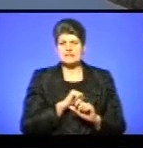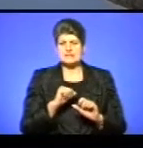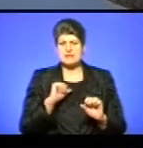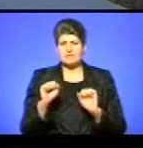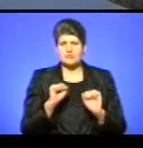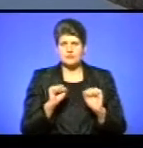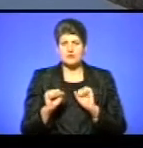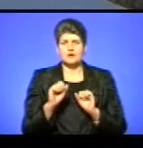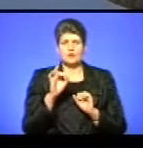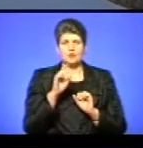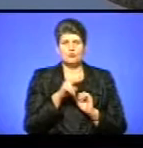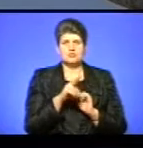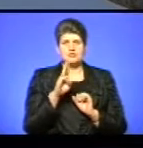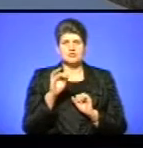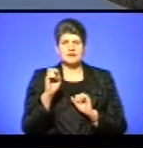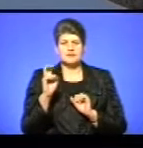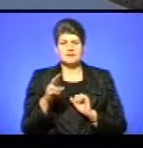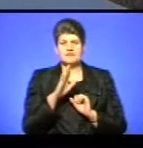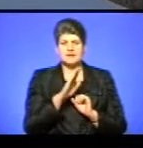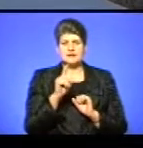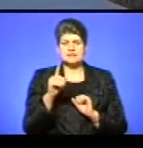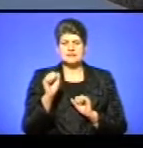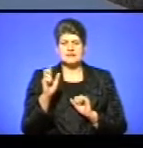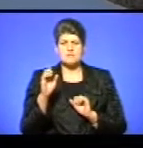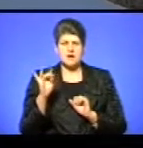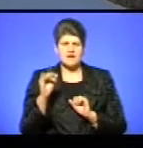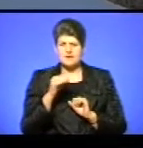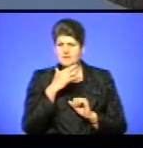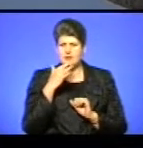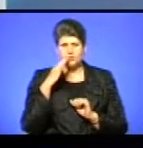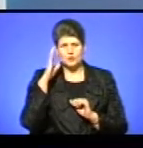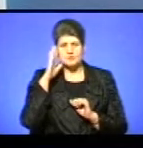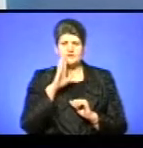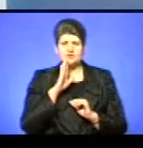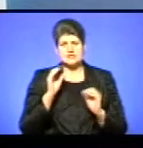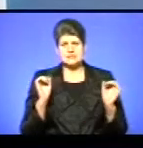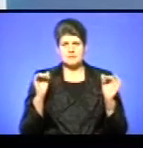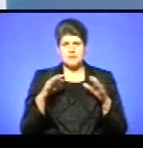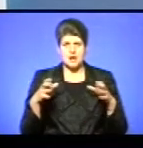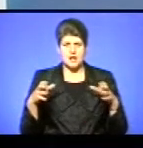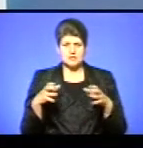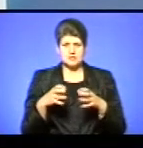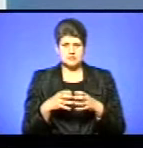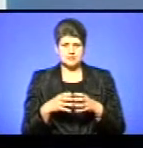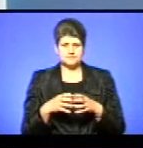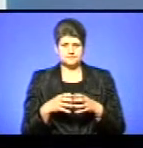Мерешов, Любомир Шимків, Віталій Забава, і ще багато хлопців і дівчат. Ми зібралися, пам'ятаю, в